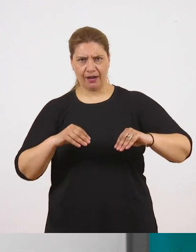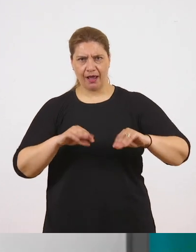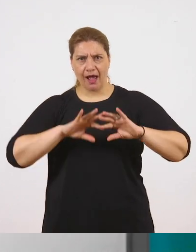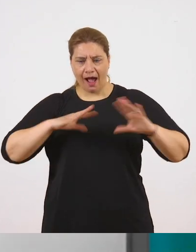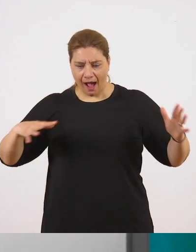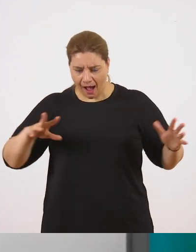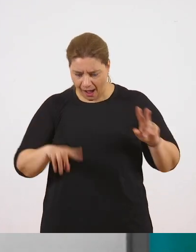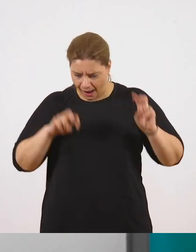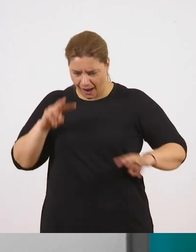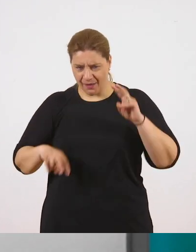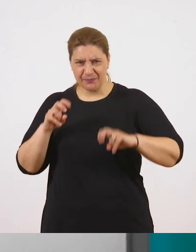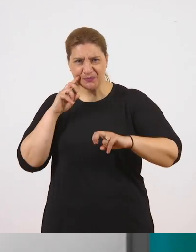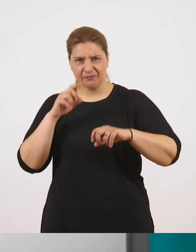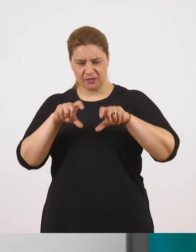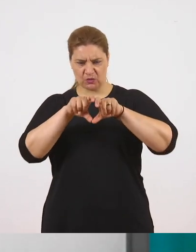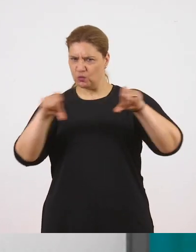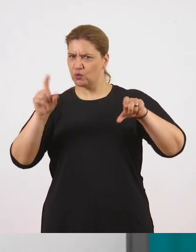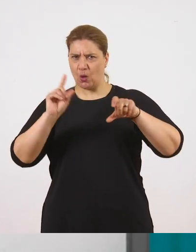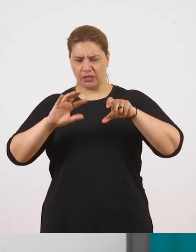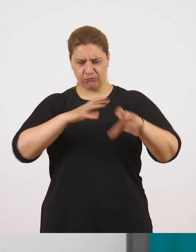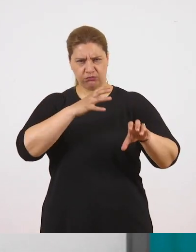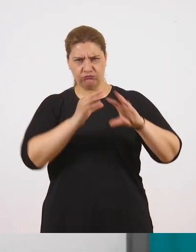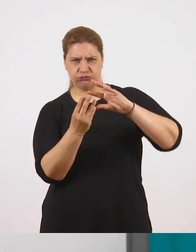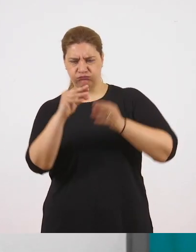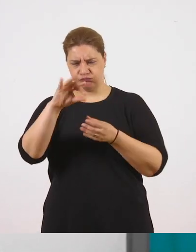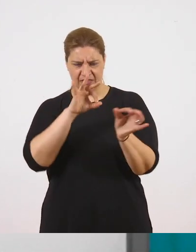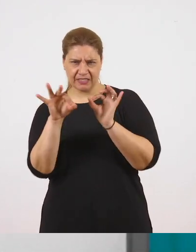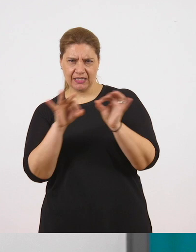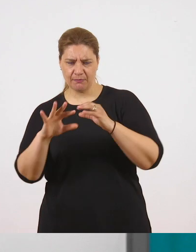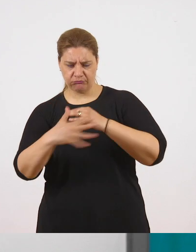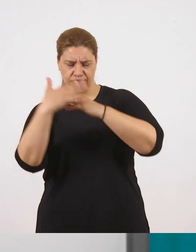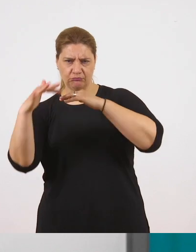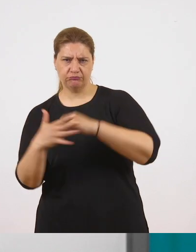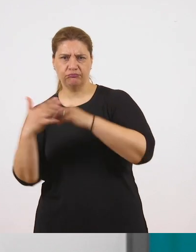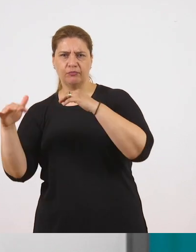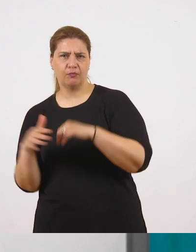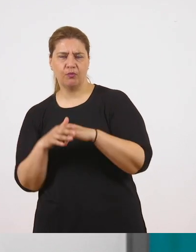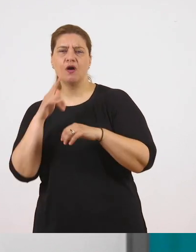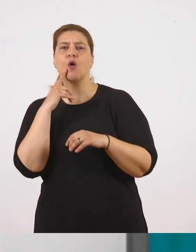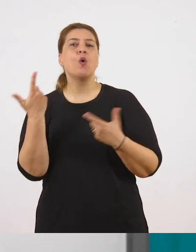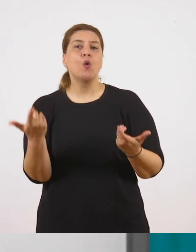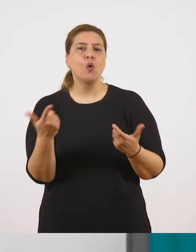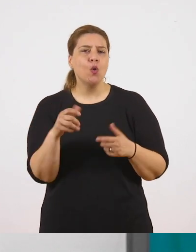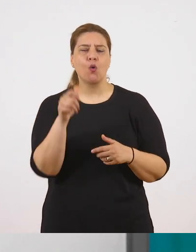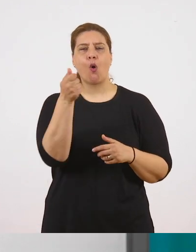Είναι φαγωμένα από τη θάλασσα, δουλεμένα, αργασμένα από την αρχαία λέξη έργο.